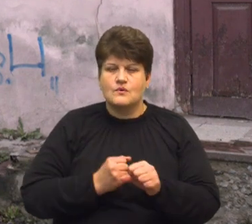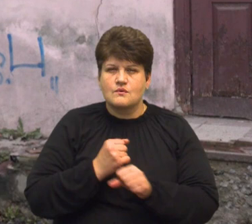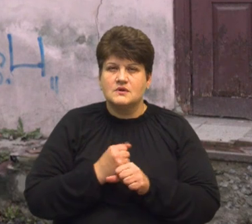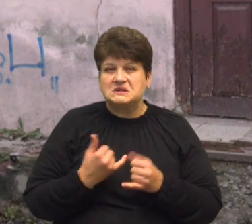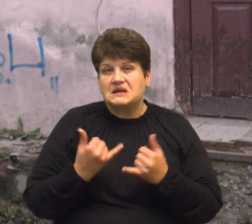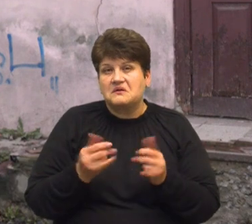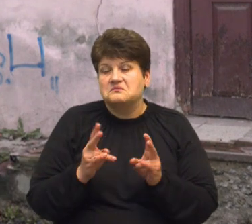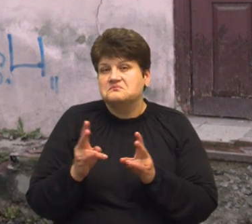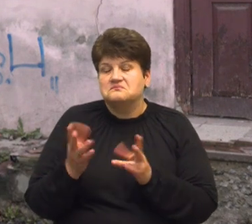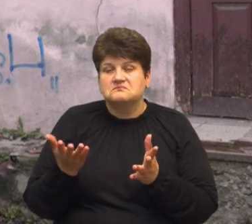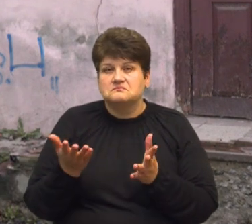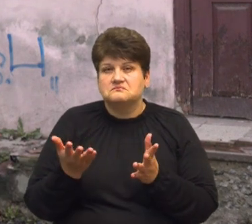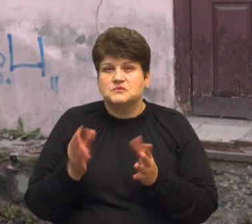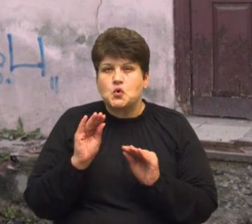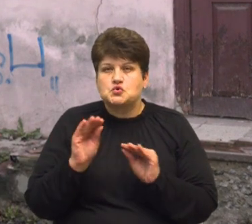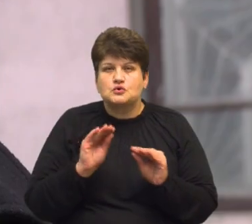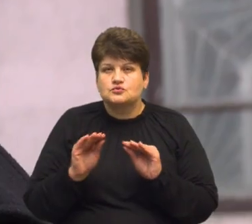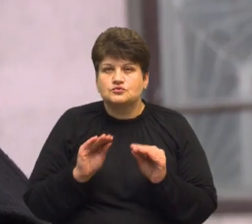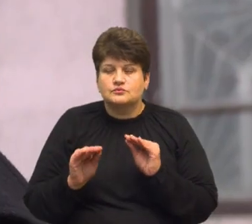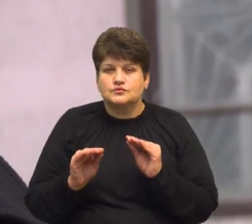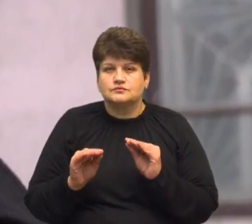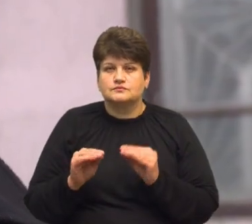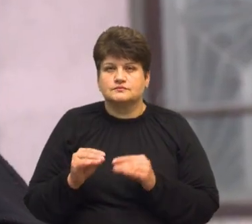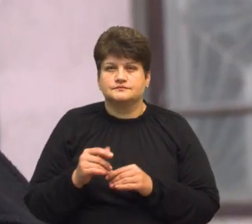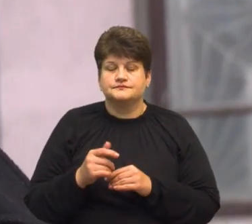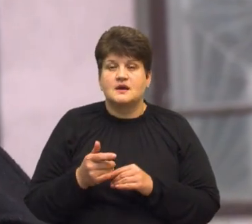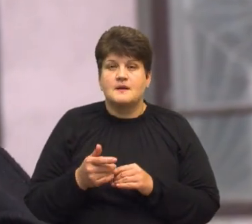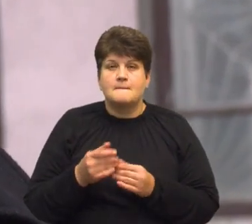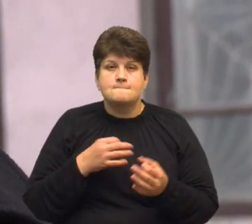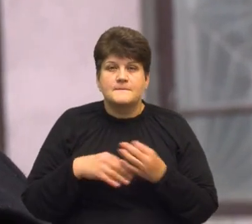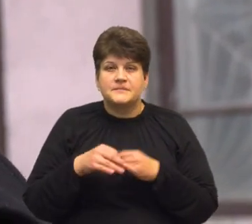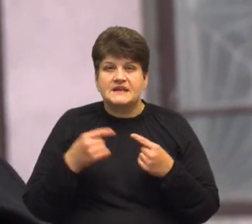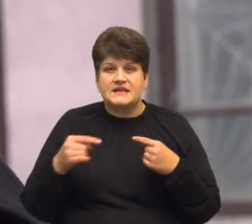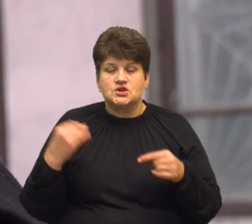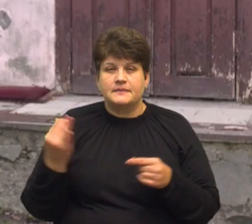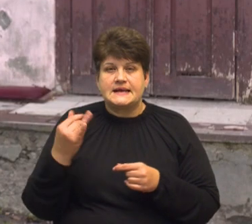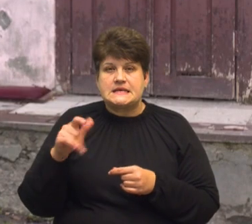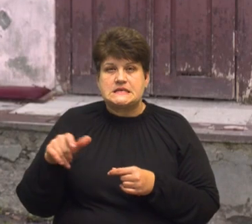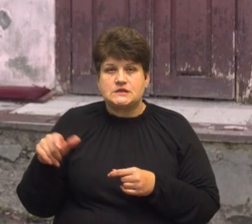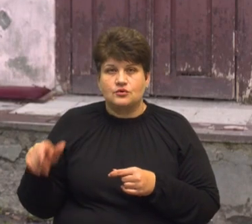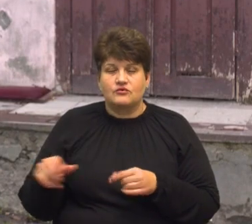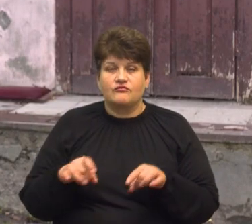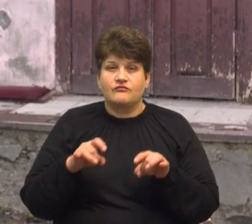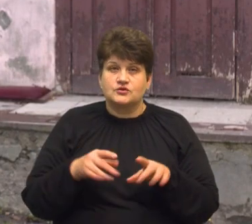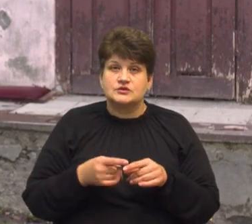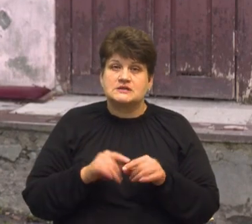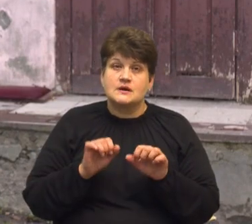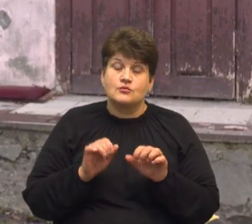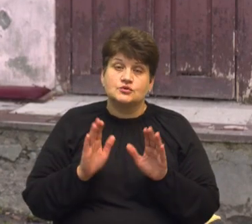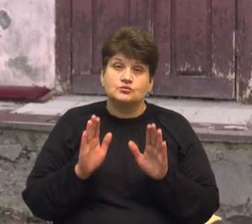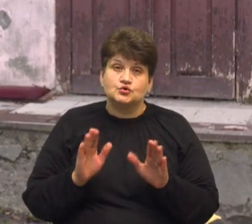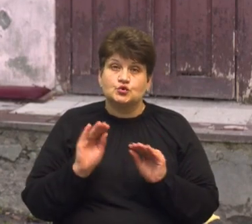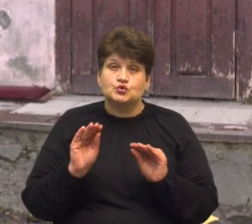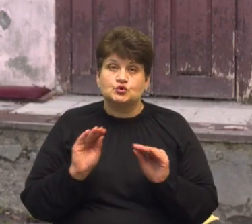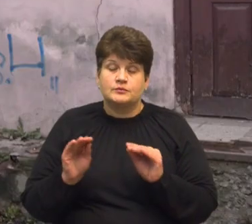якоїсь оздоби, якогось вельможі. Порадившись з іншими істориками, каже Руслан Підставка, вирішили, що це могла бути оздоба